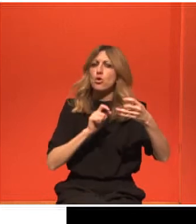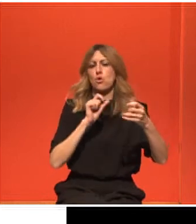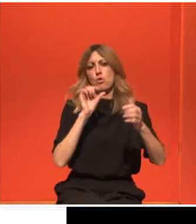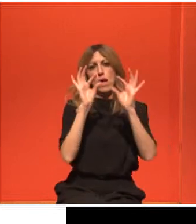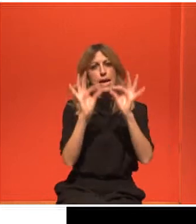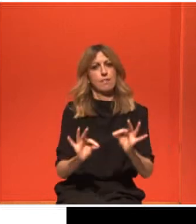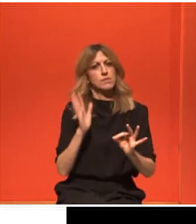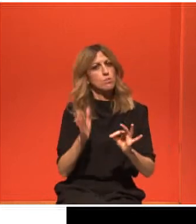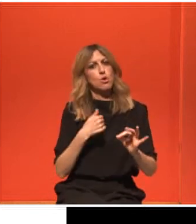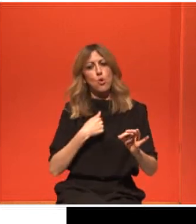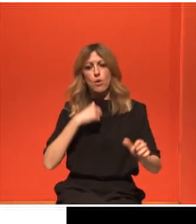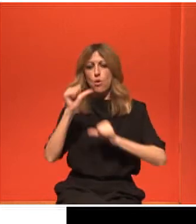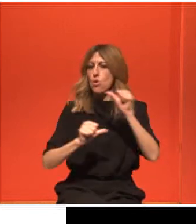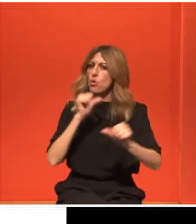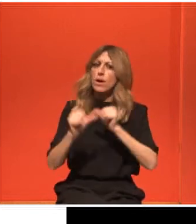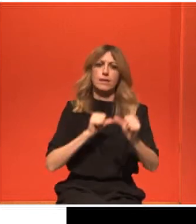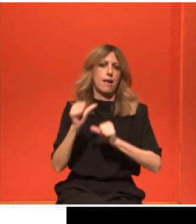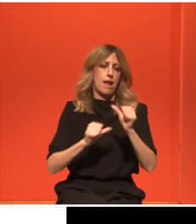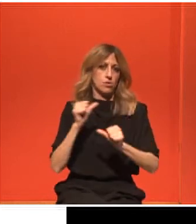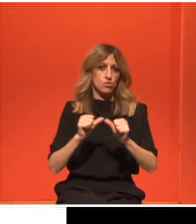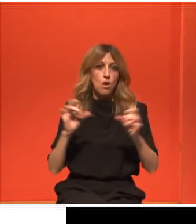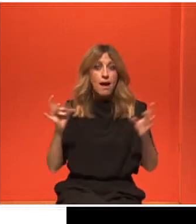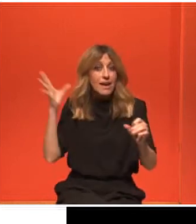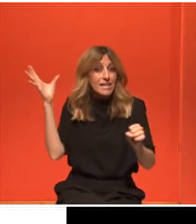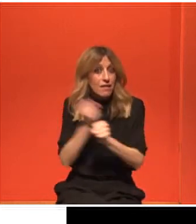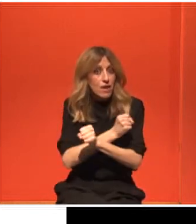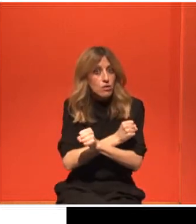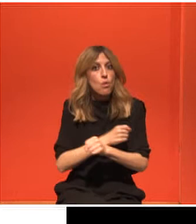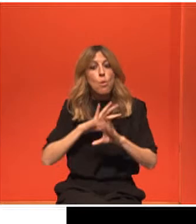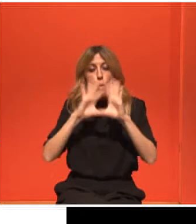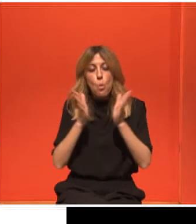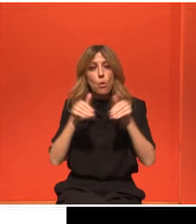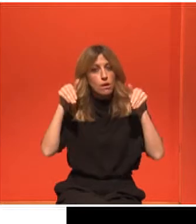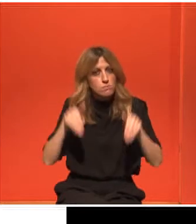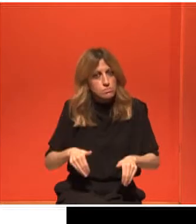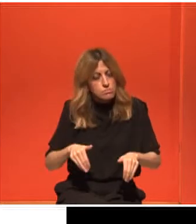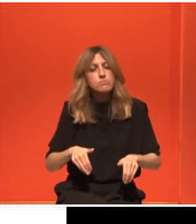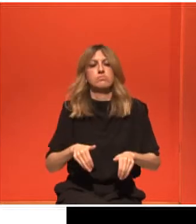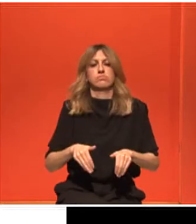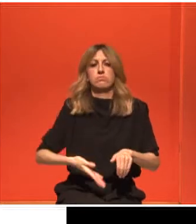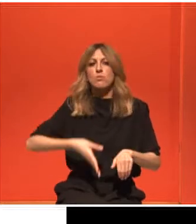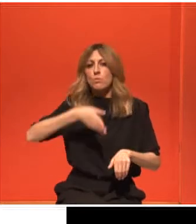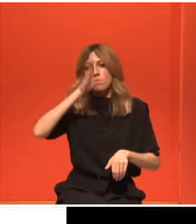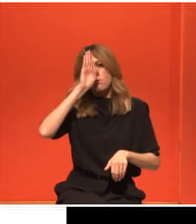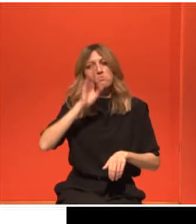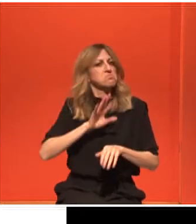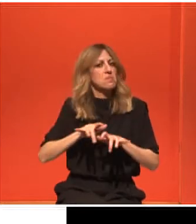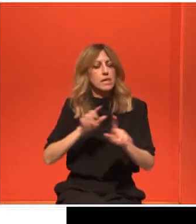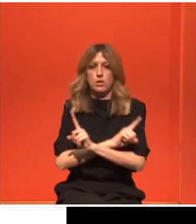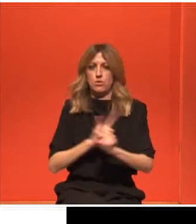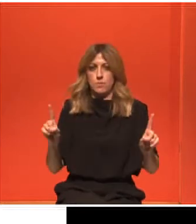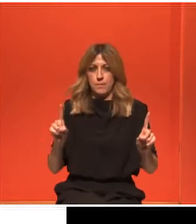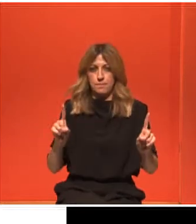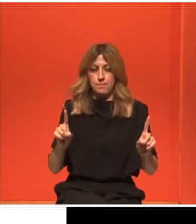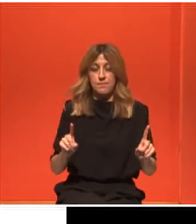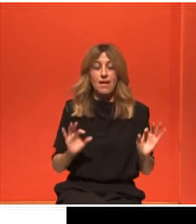Και αν το κάνουμε, θα δούμε ότι μπορούμε να ελαττώσουμε την πιθανότητα καρκίνου του μαστού. Δυστυχώς όμως, ακόμη και αν τα κάνουμε αυτά,